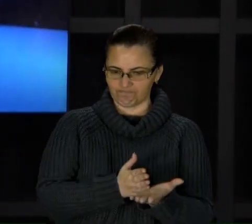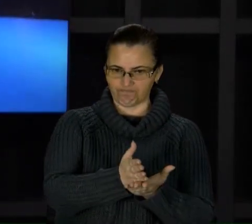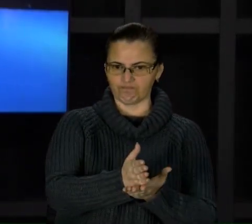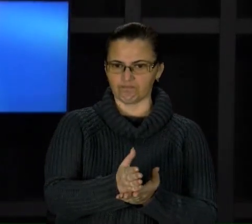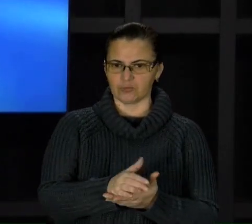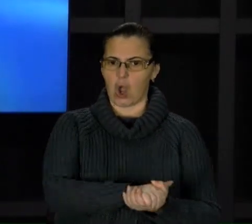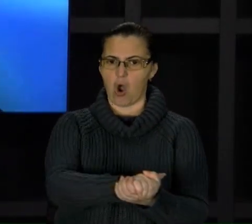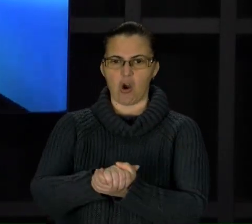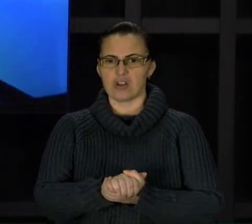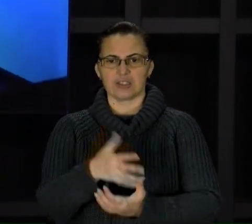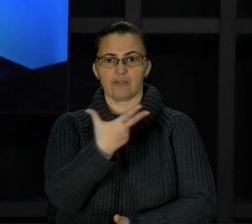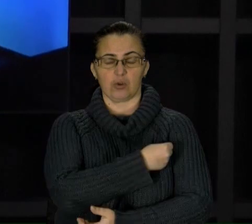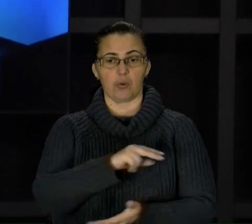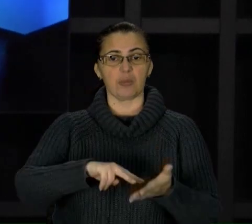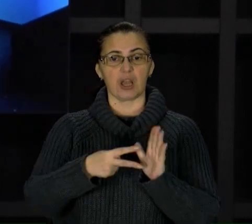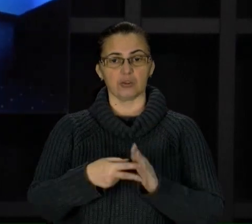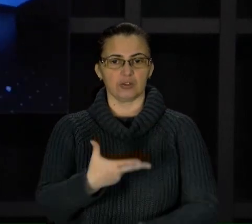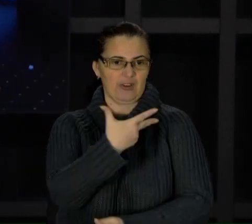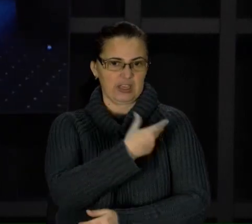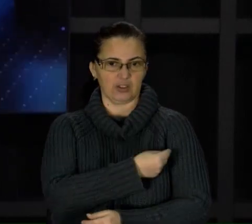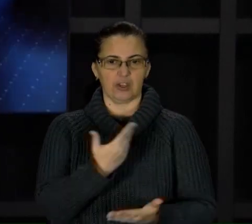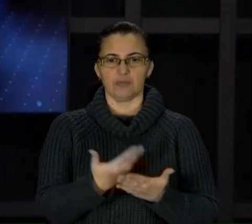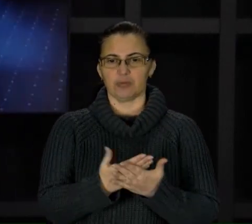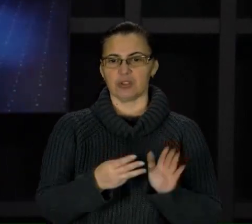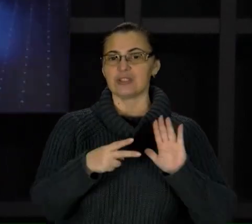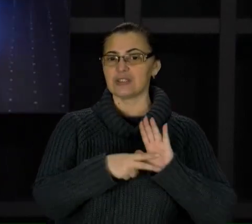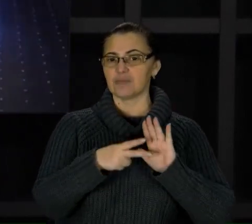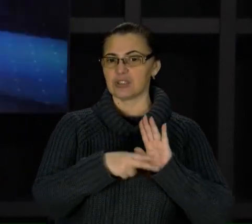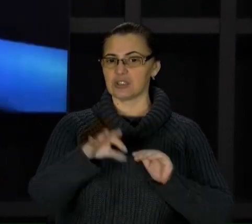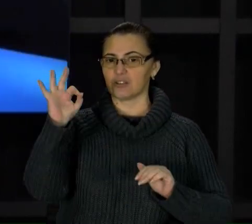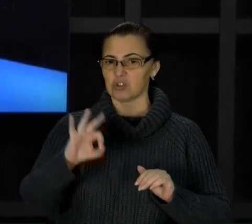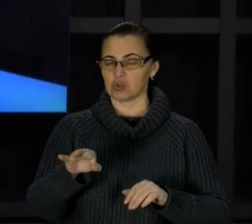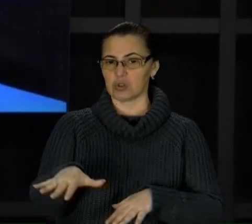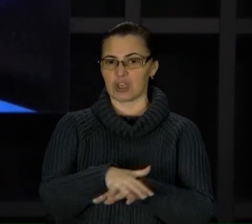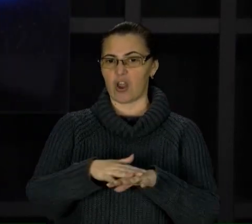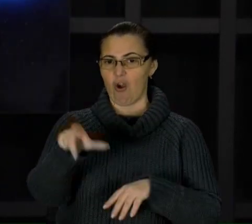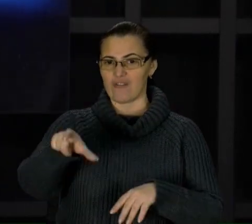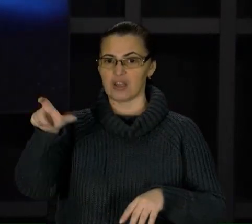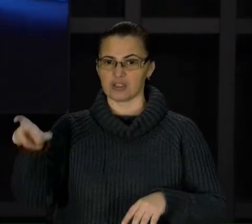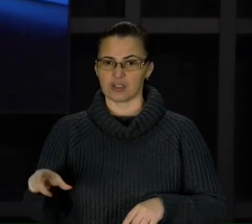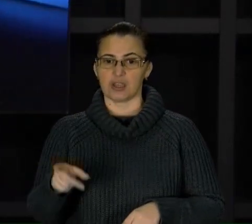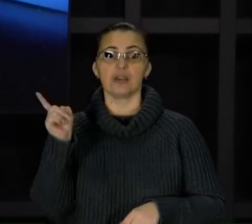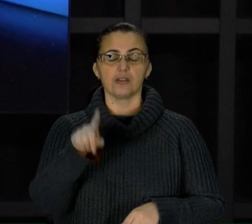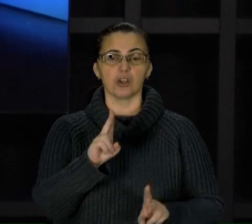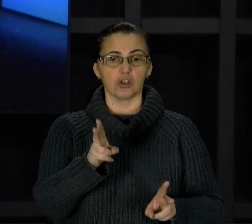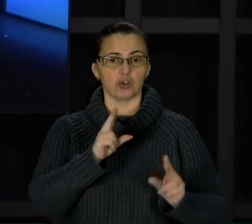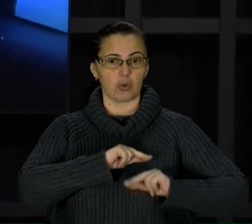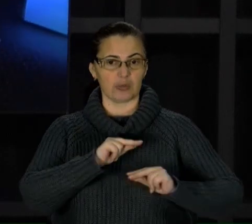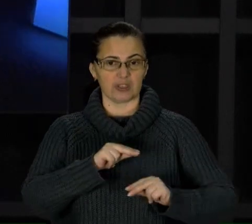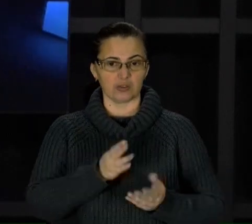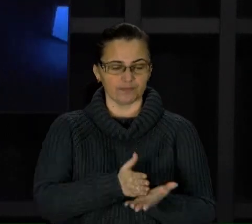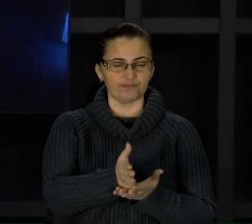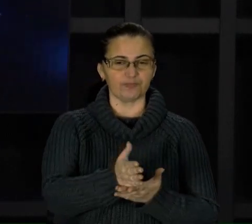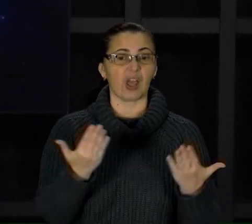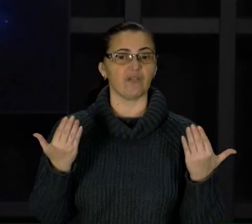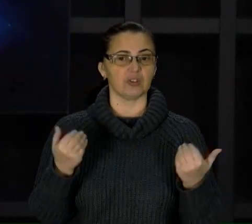імунізацію. Планують щепити приблизно 70% населення, зокрема й тих, хто працює у сфері відпочинку. Так